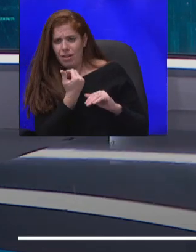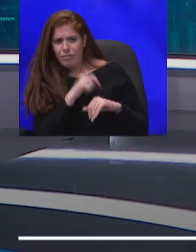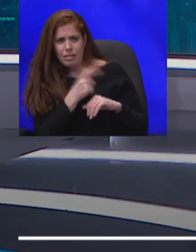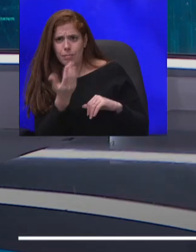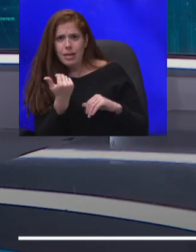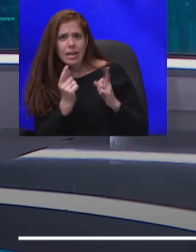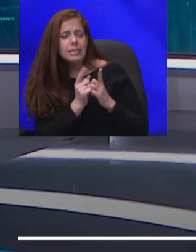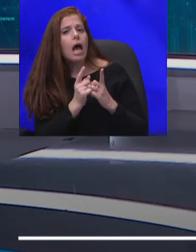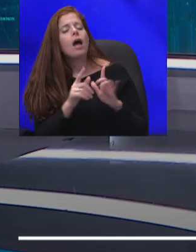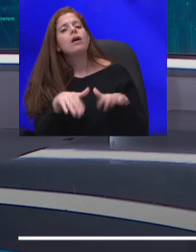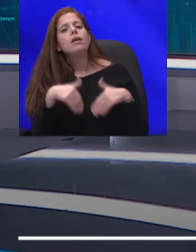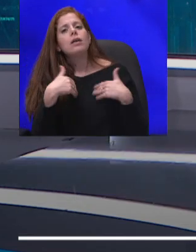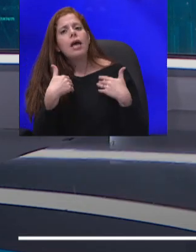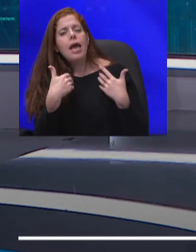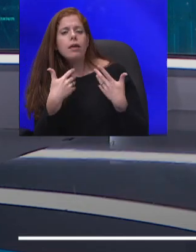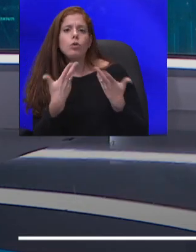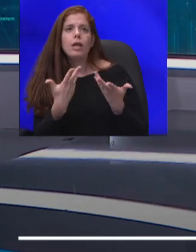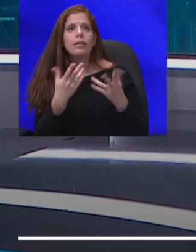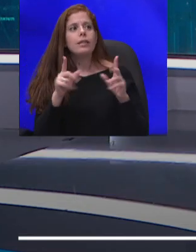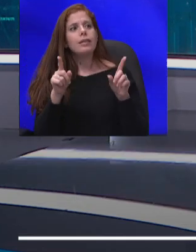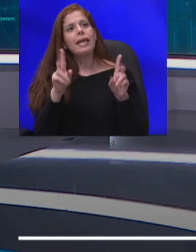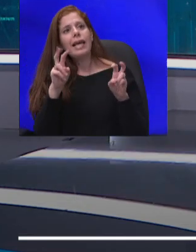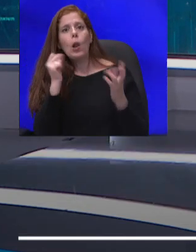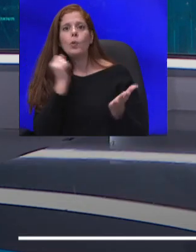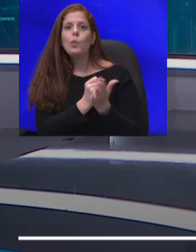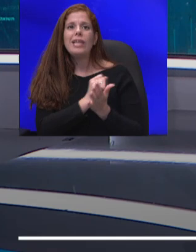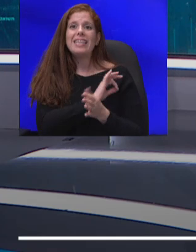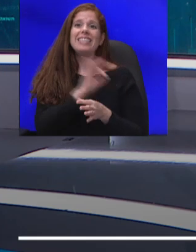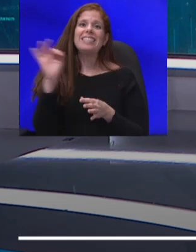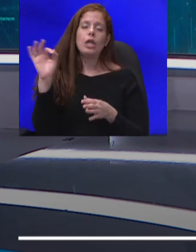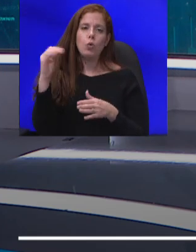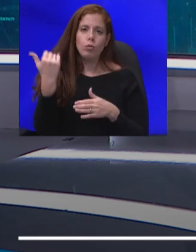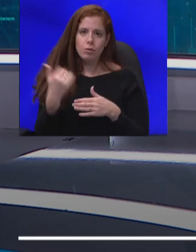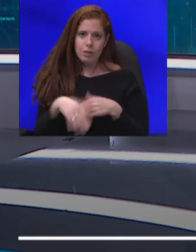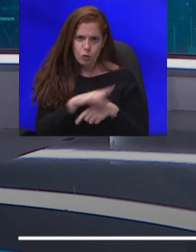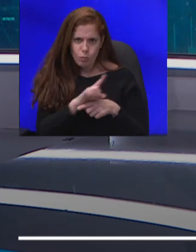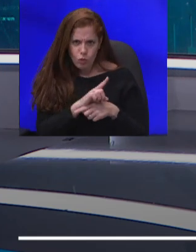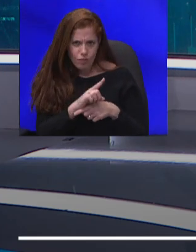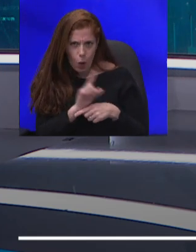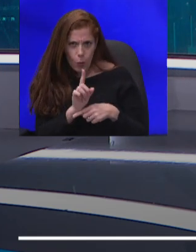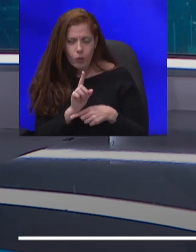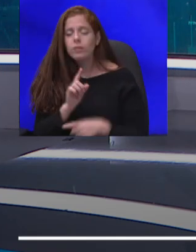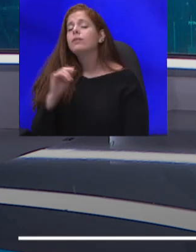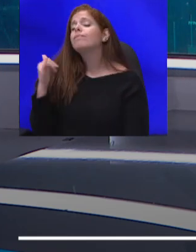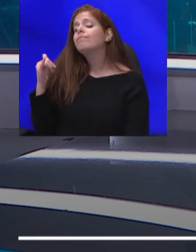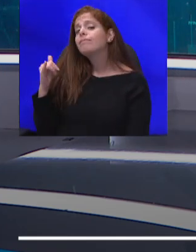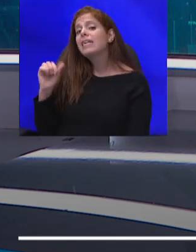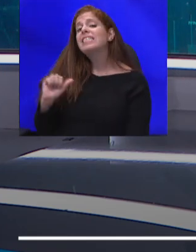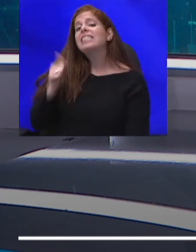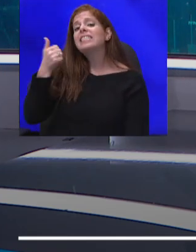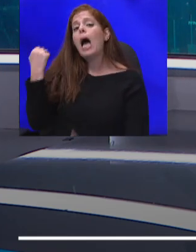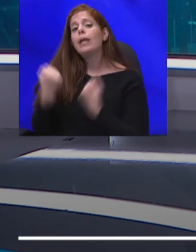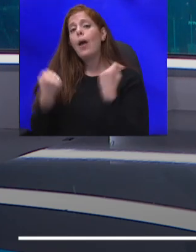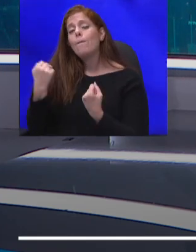איך שר. הצטיינות לסיום סימסטר, משהו כזה, כן? משהו כזה, כן. שר התחבורה הבריטי, מחשיב אותנו כמדינה